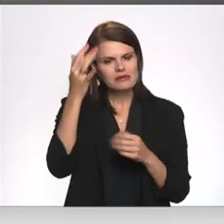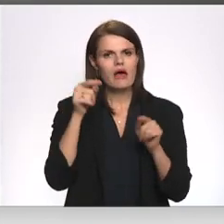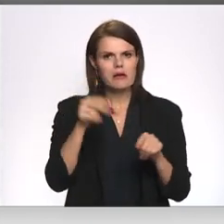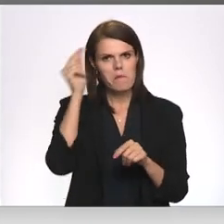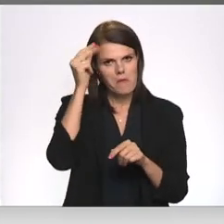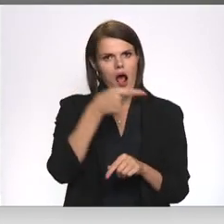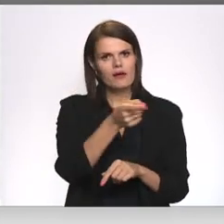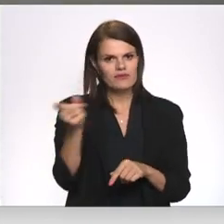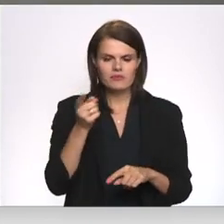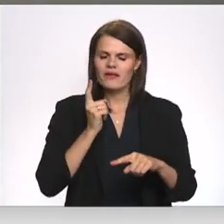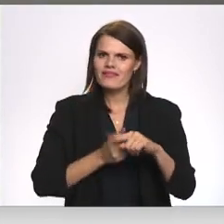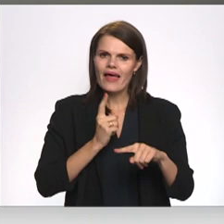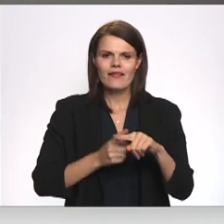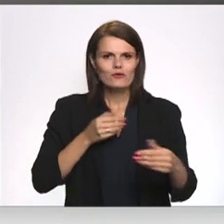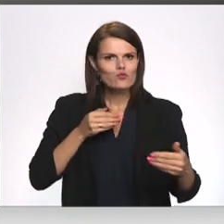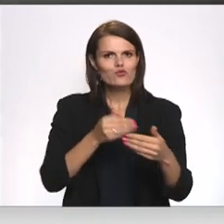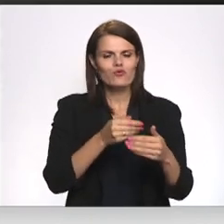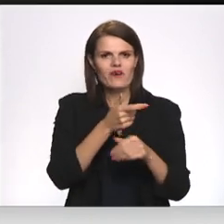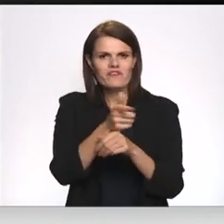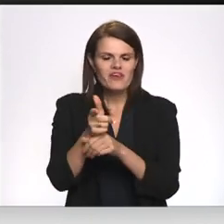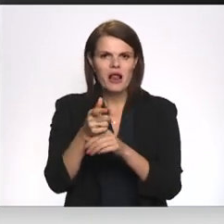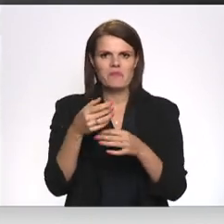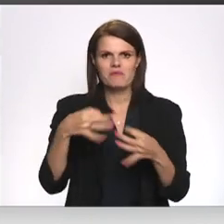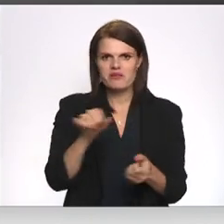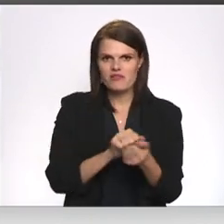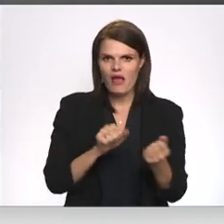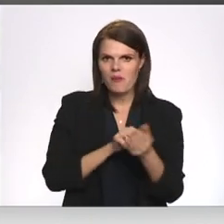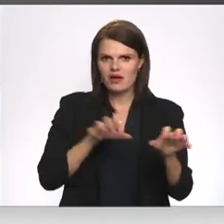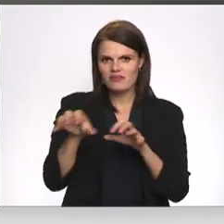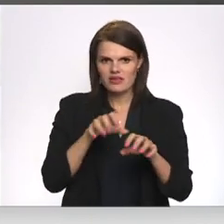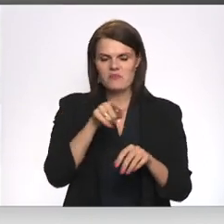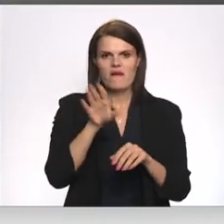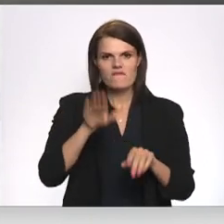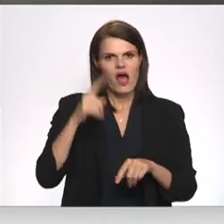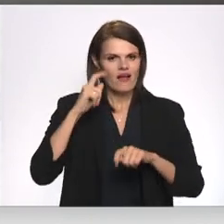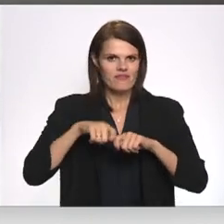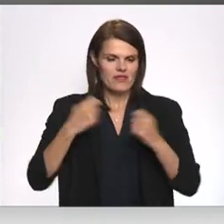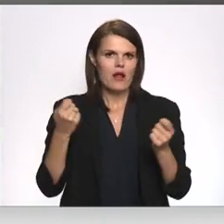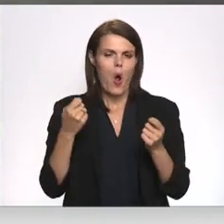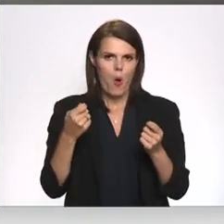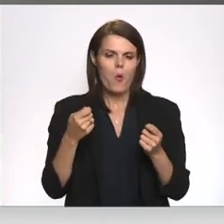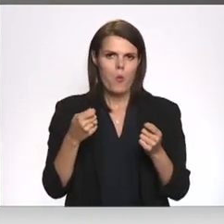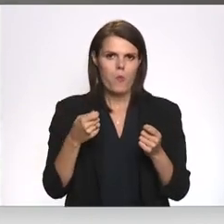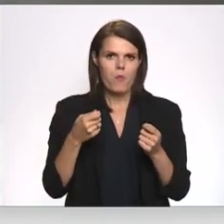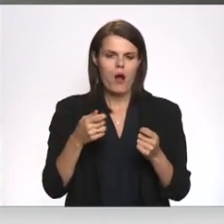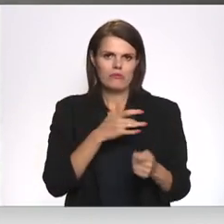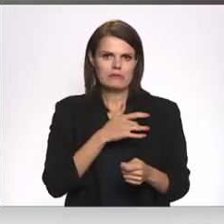mācības sabiedrībai, ka nevajag tuvoties un filmēt savaļas dzīvnieks un nodarīt traumas, ielaužoties to māju vietās. Paldies!